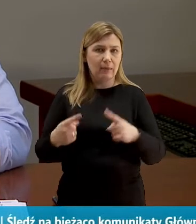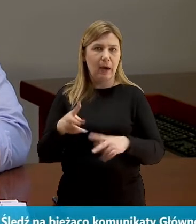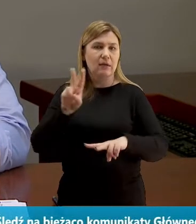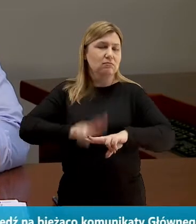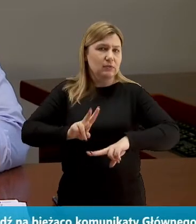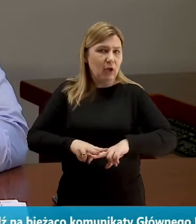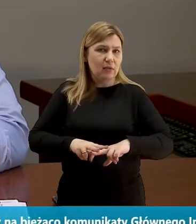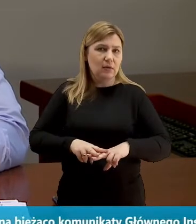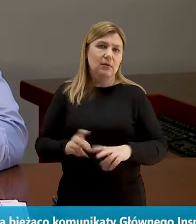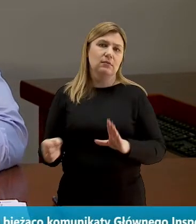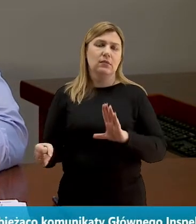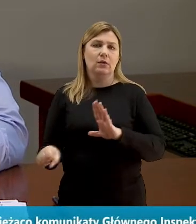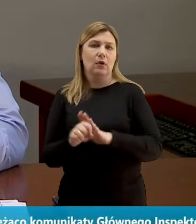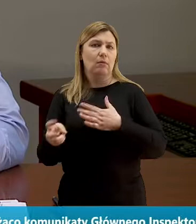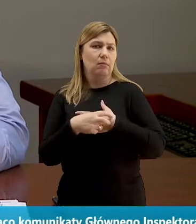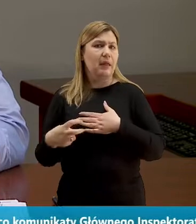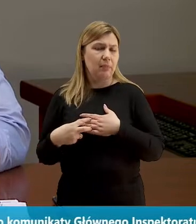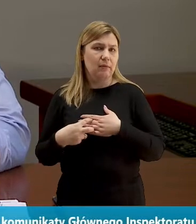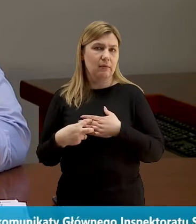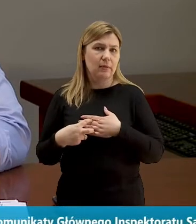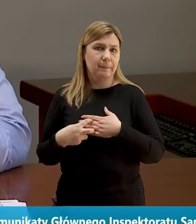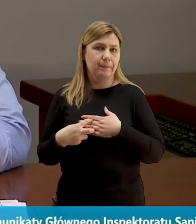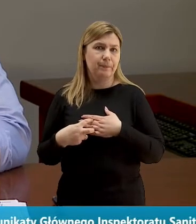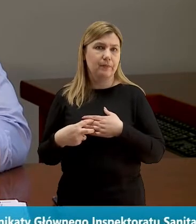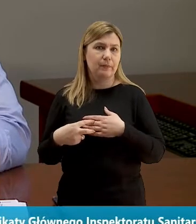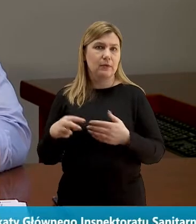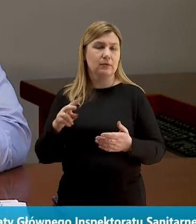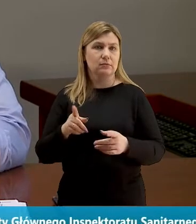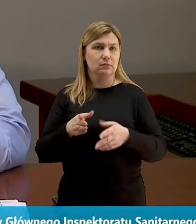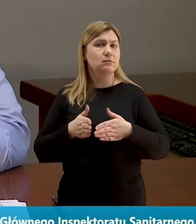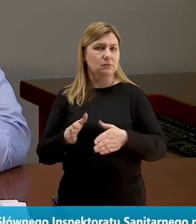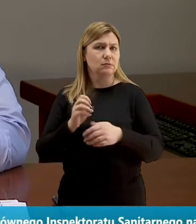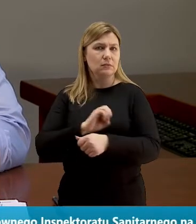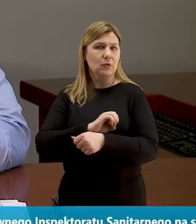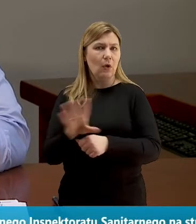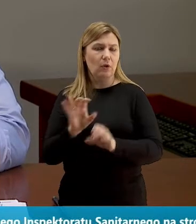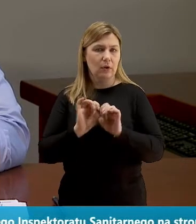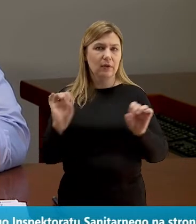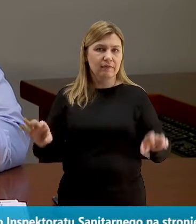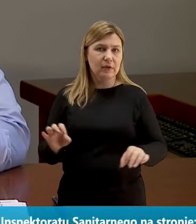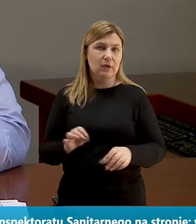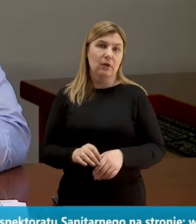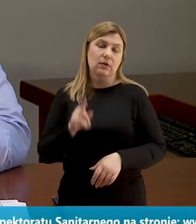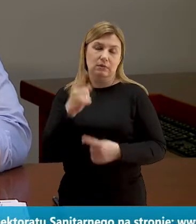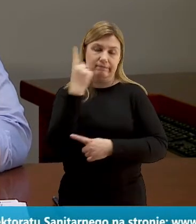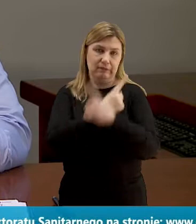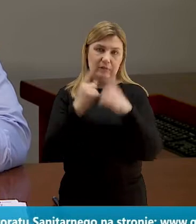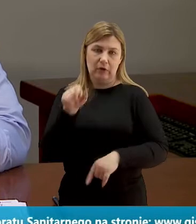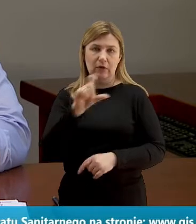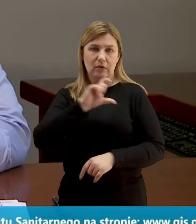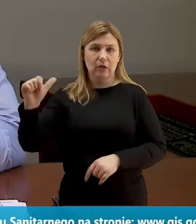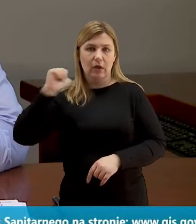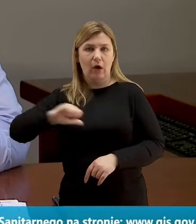badania na kierunku koronawirusa. Więc myślę, że ten czas oczekiwania na wynik